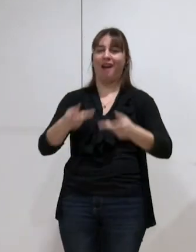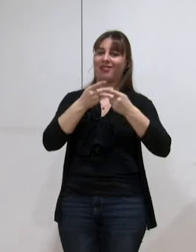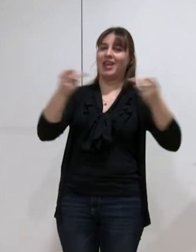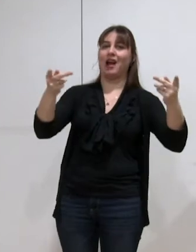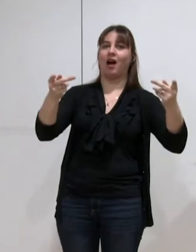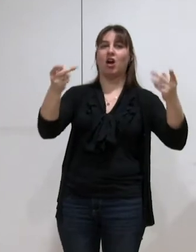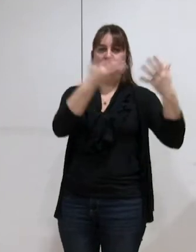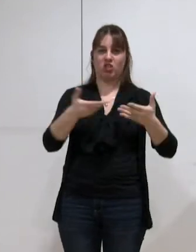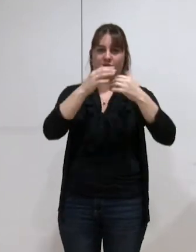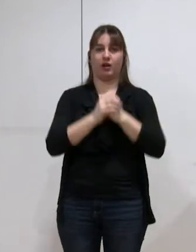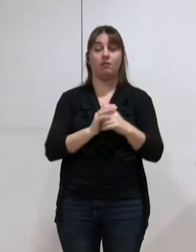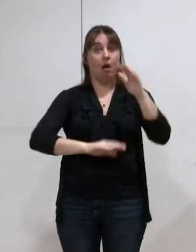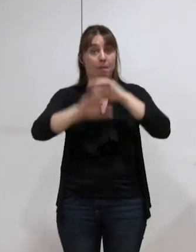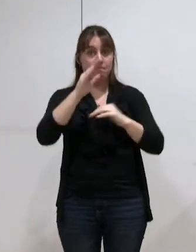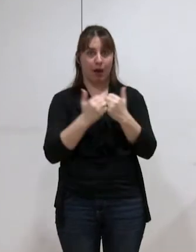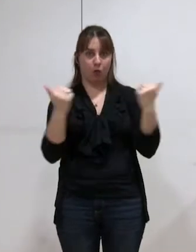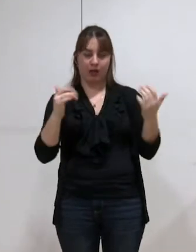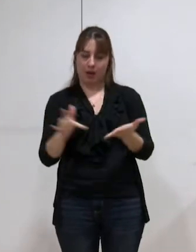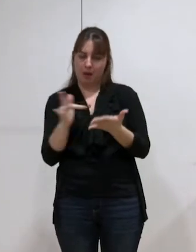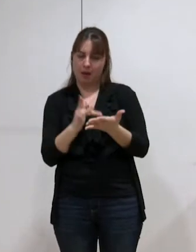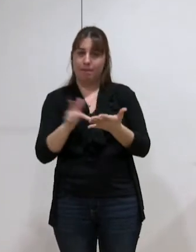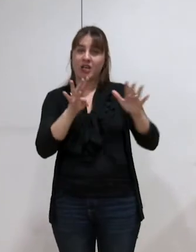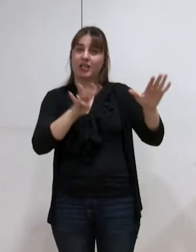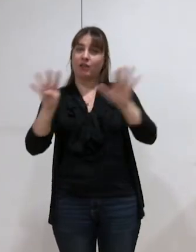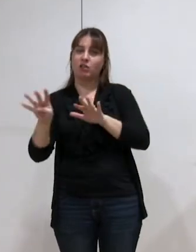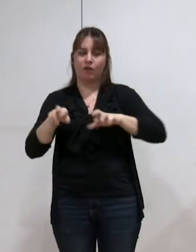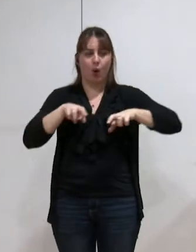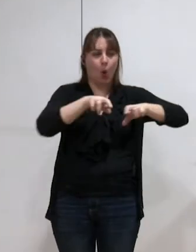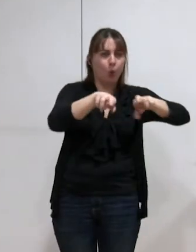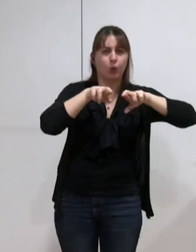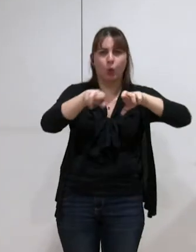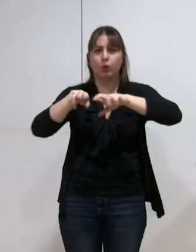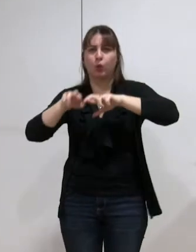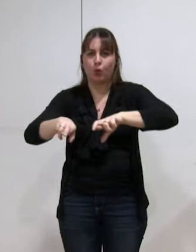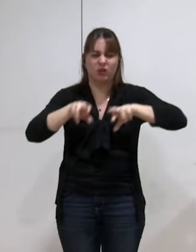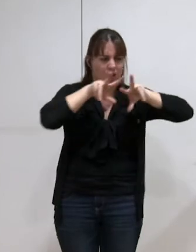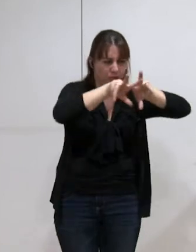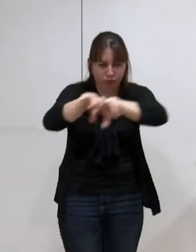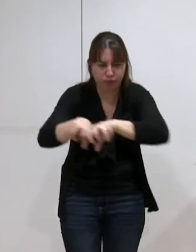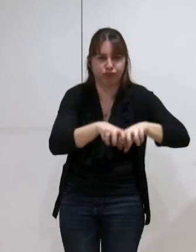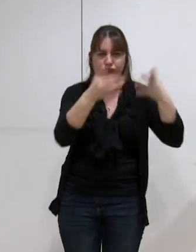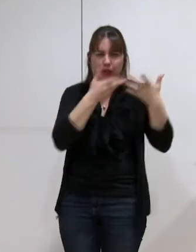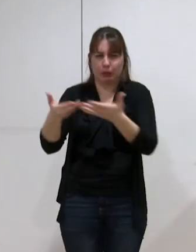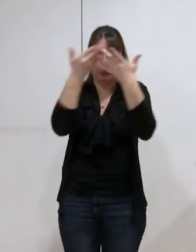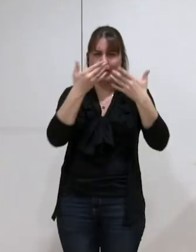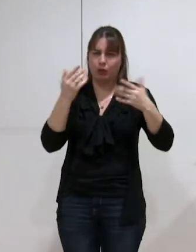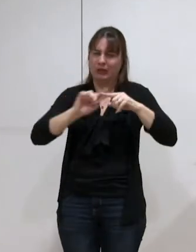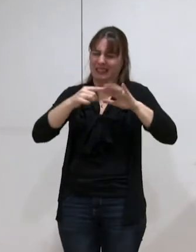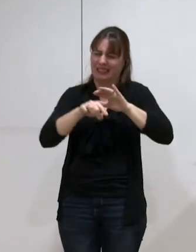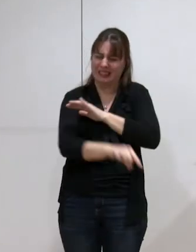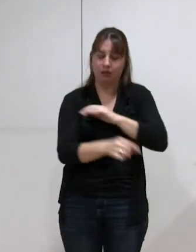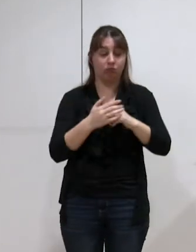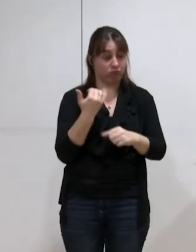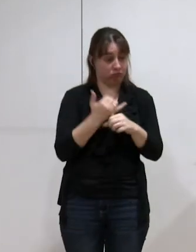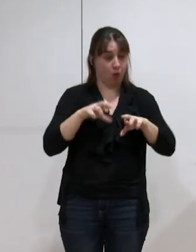Par contre, page 79, après avoir passé toutes nos voiries à la moulinette et à la calculette, on y apprend que nos